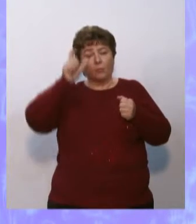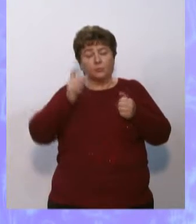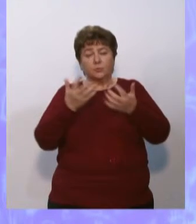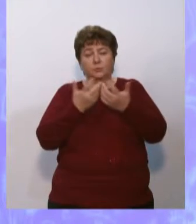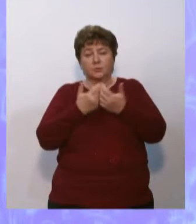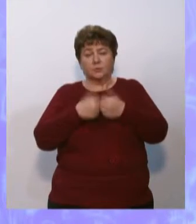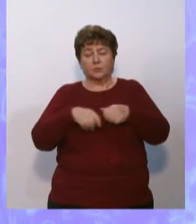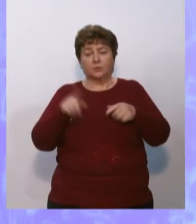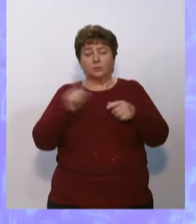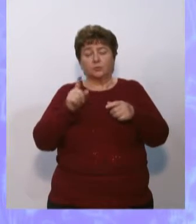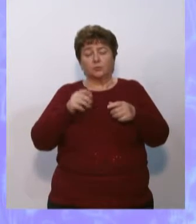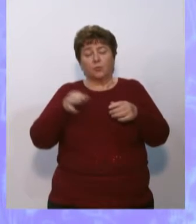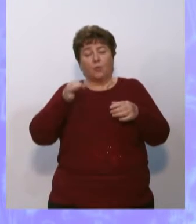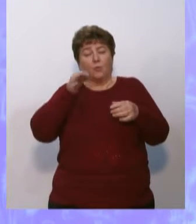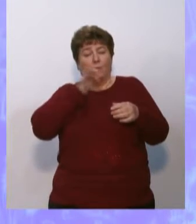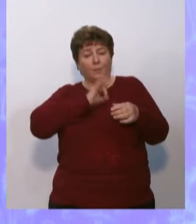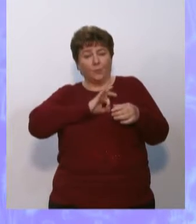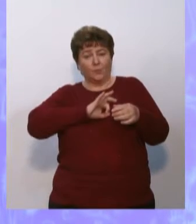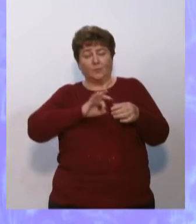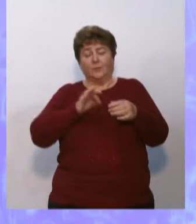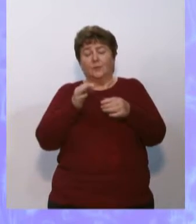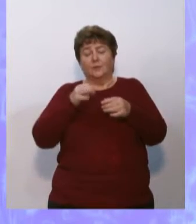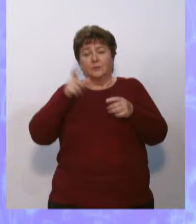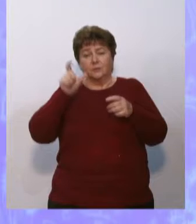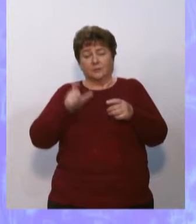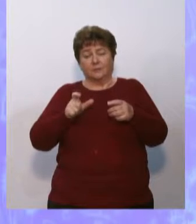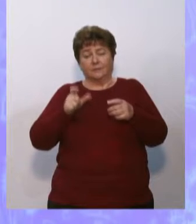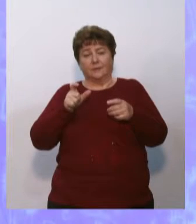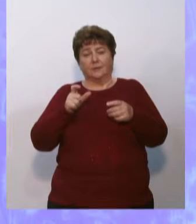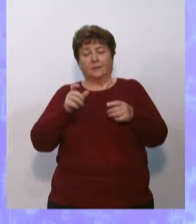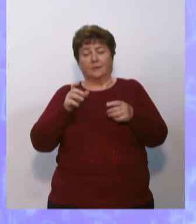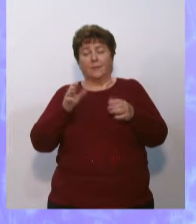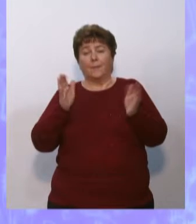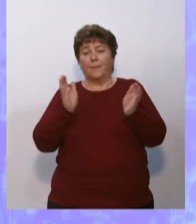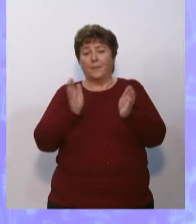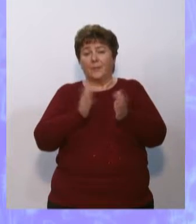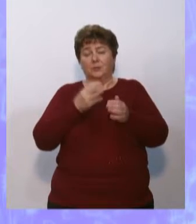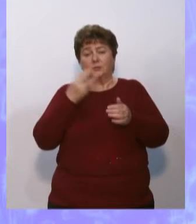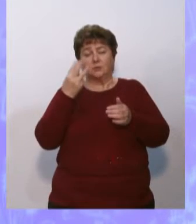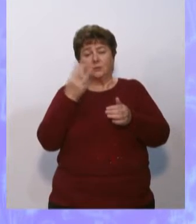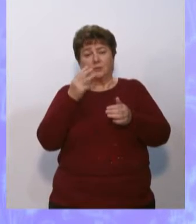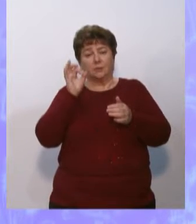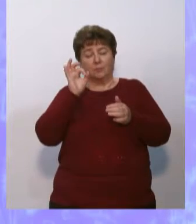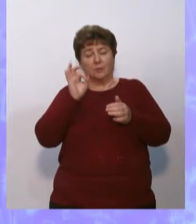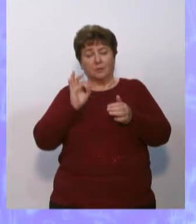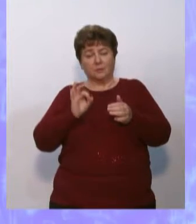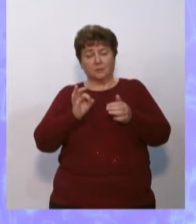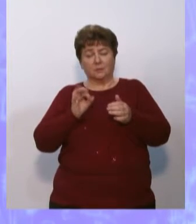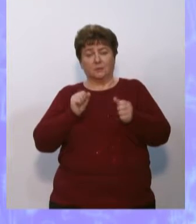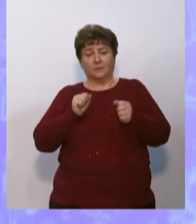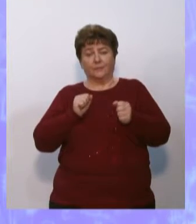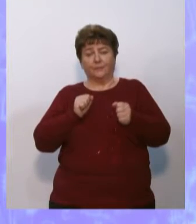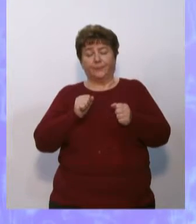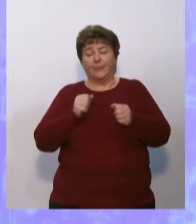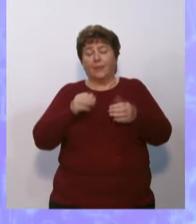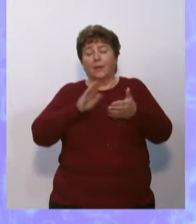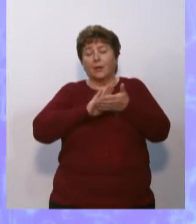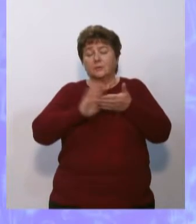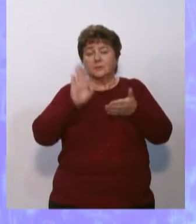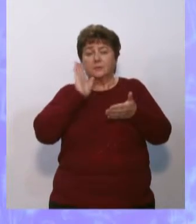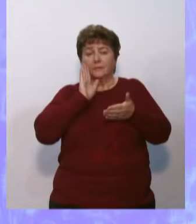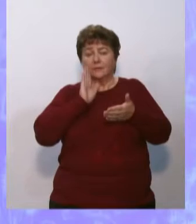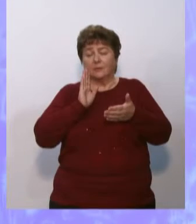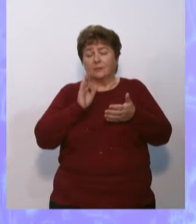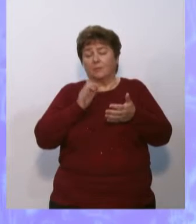посчитали, что пригодны для использования человеком меньше 3%. Пресной воды на